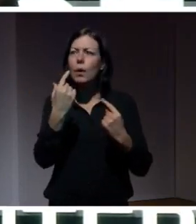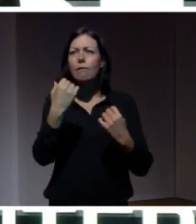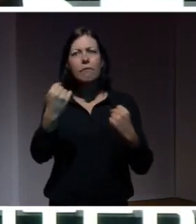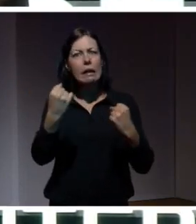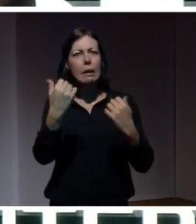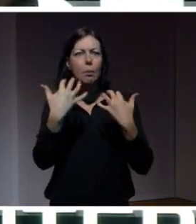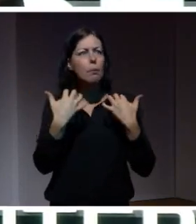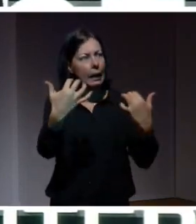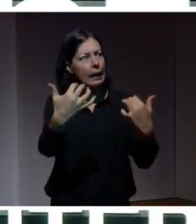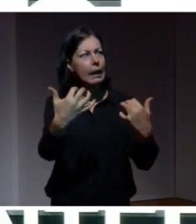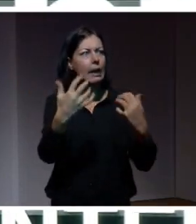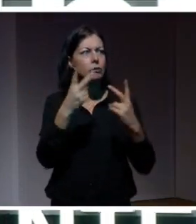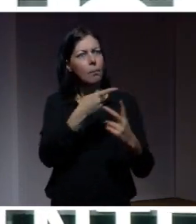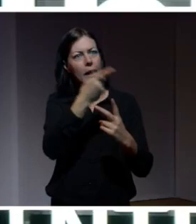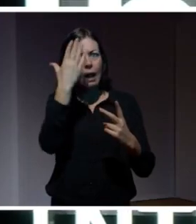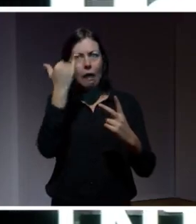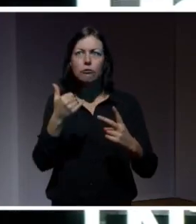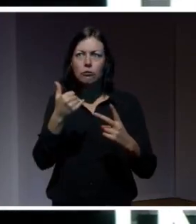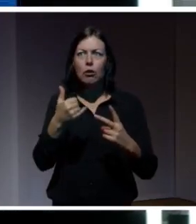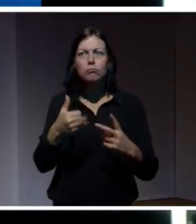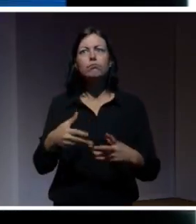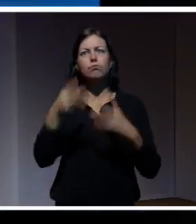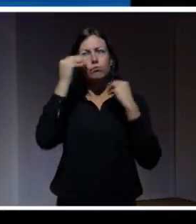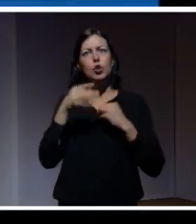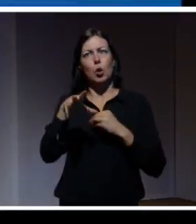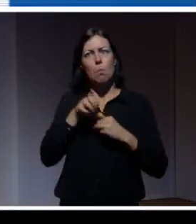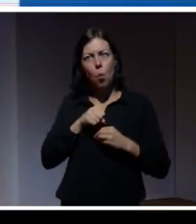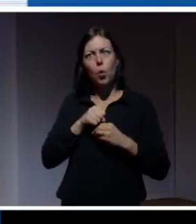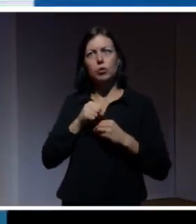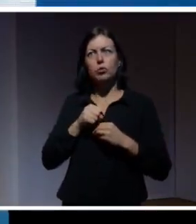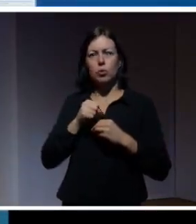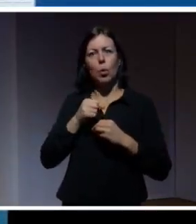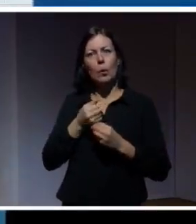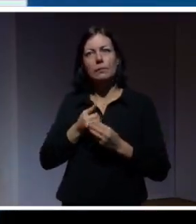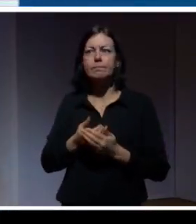framåt. Så jag är jätteglad att jag får vara här och bidra till det.